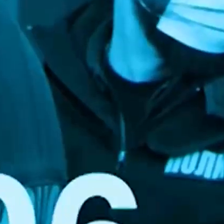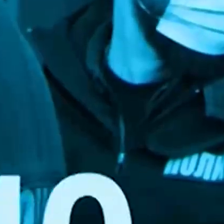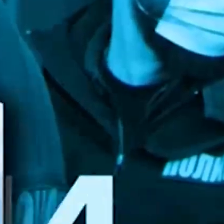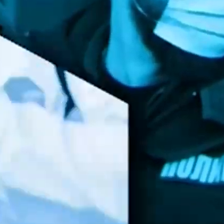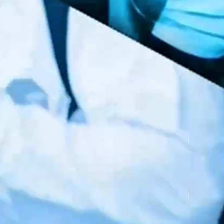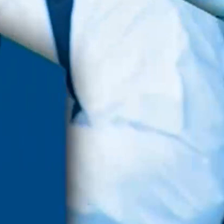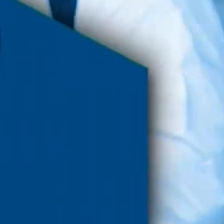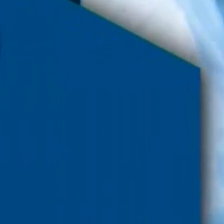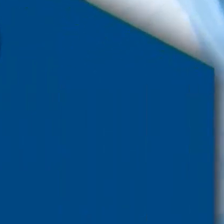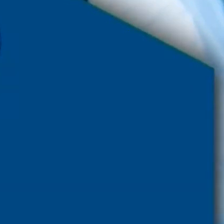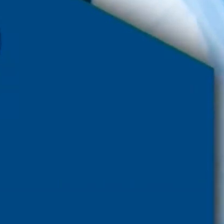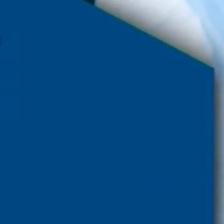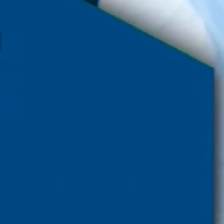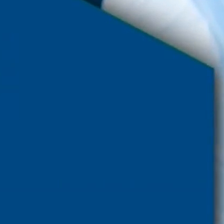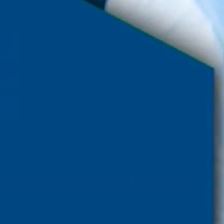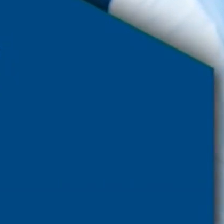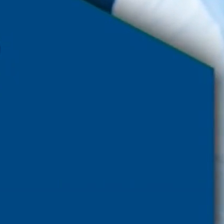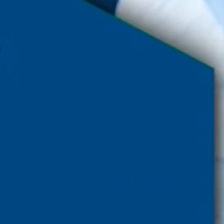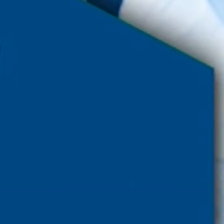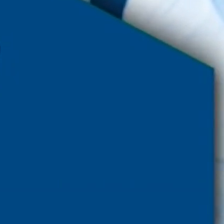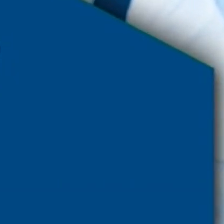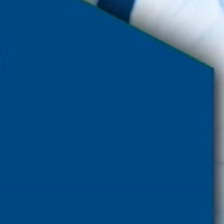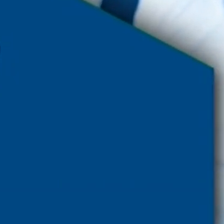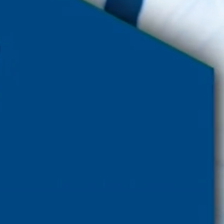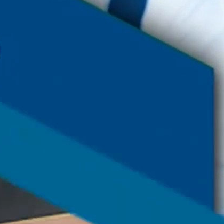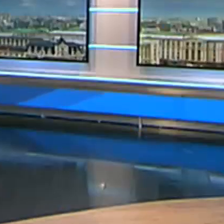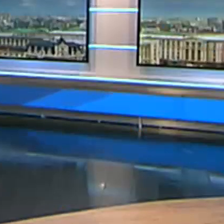Започват новините на НОВА. Добери се на опита.